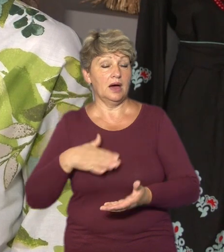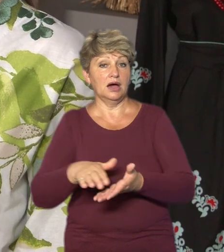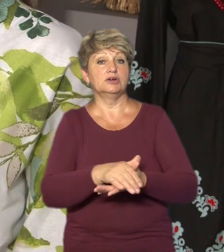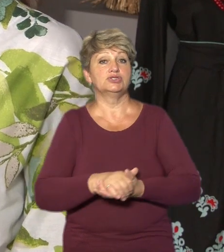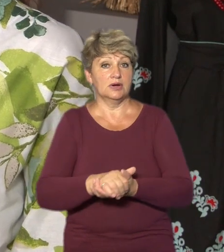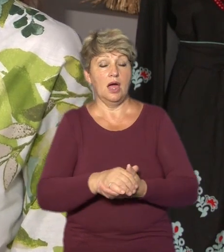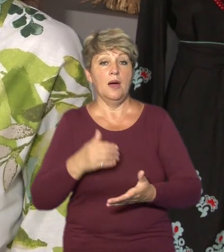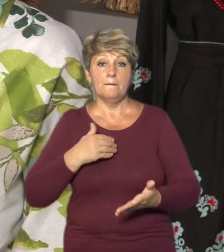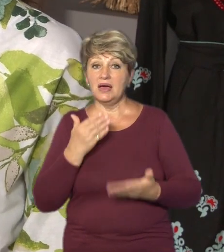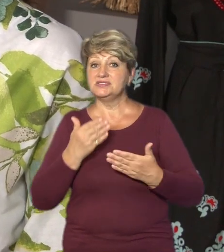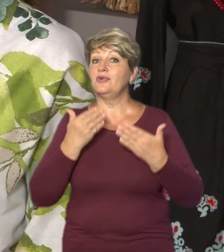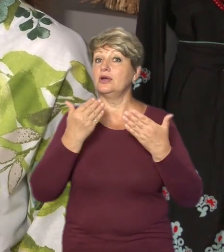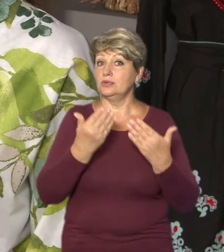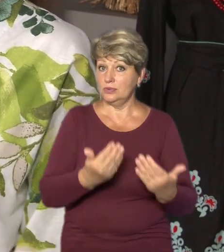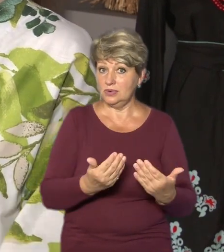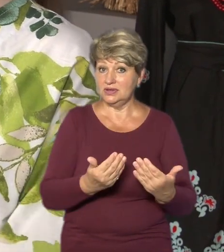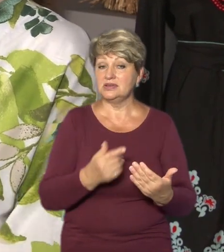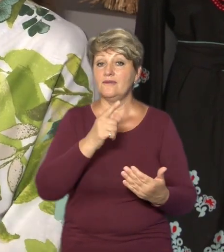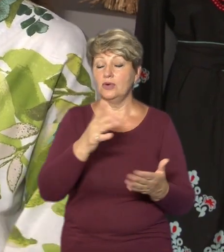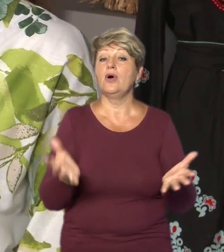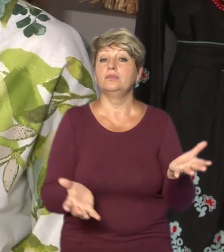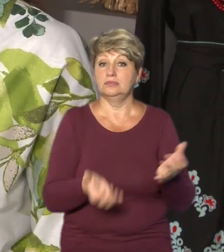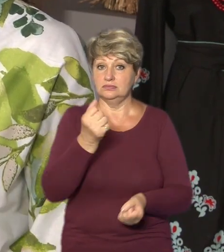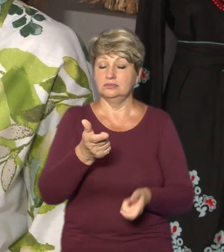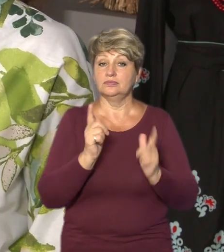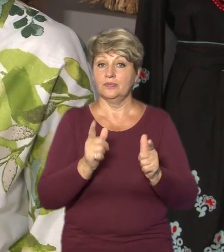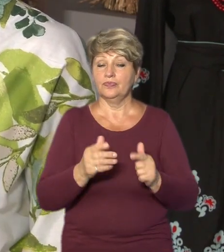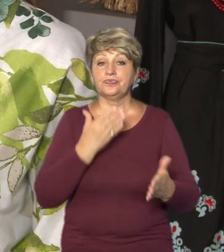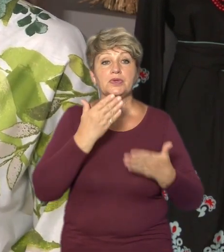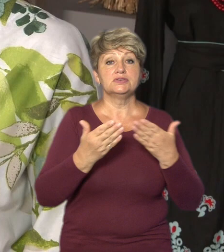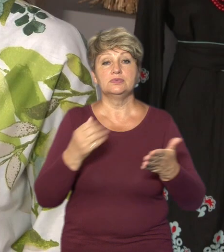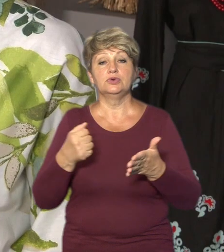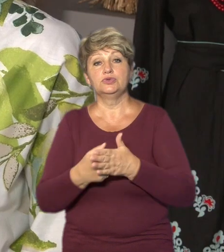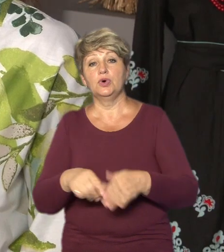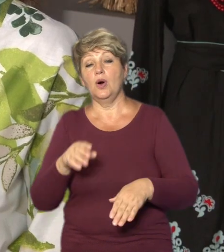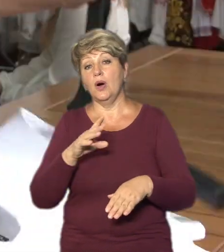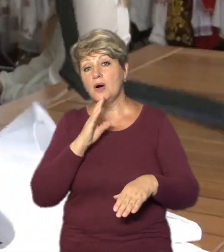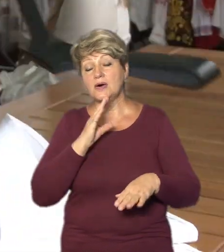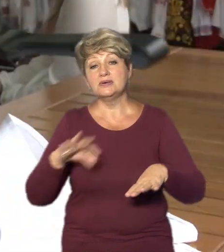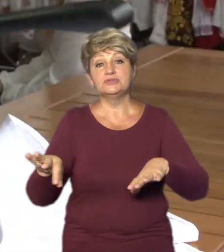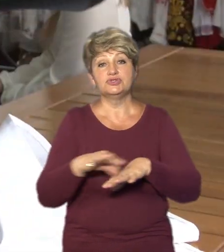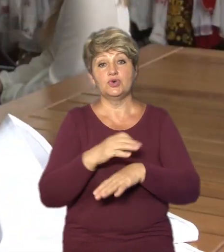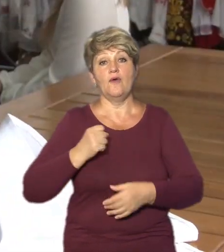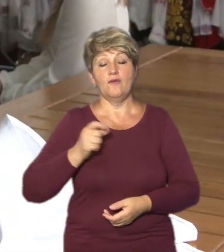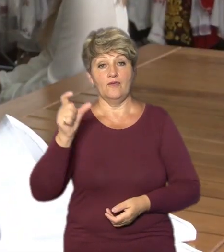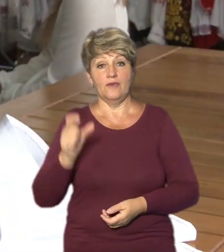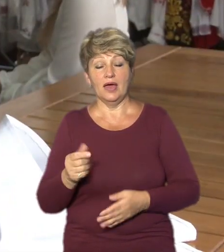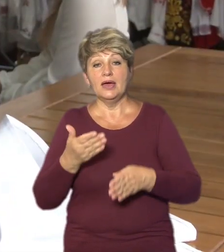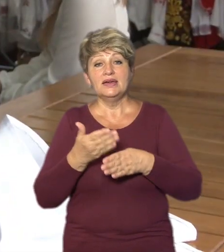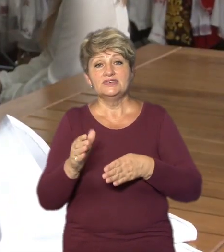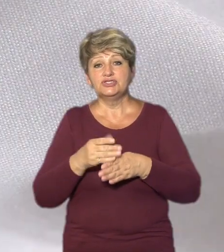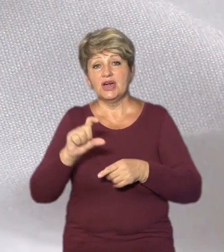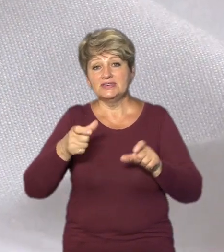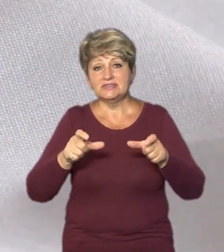до пані Ольги з нею, вона підтримала. Звернулися до дружин військових, вони теж раду підтримали. Частинки градів сьогодні